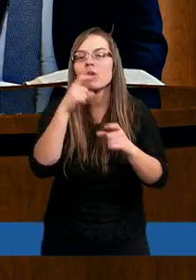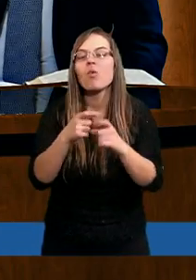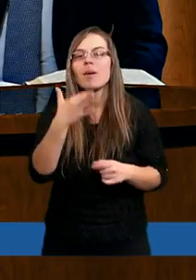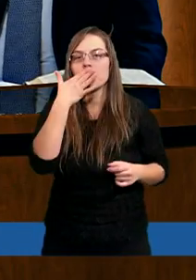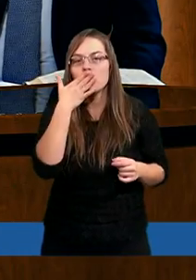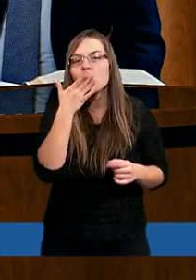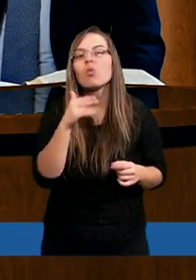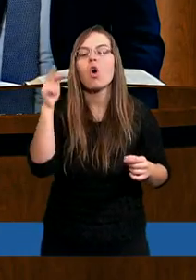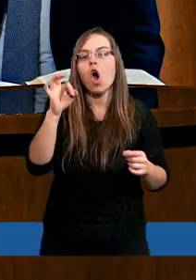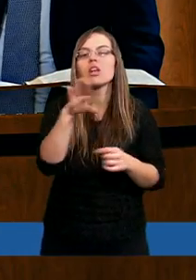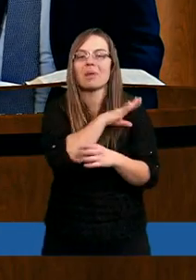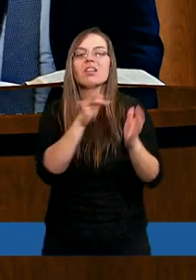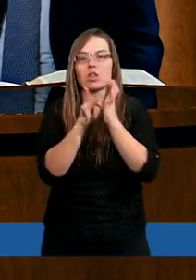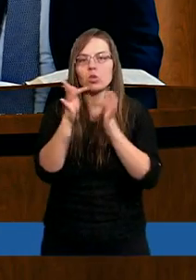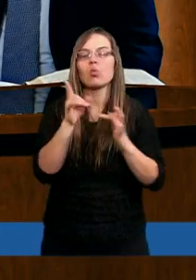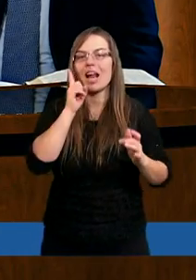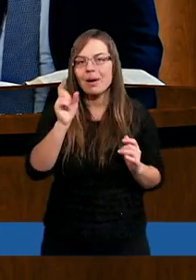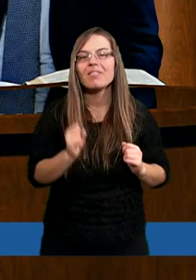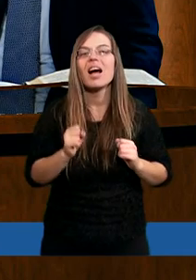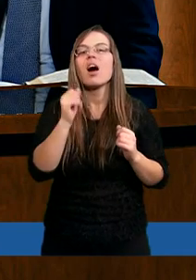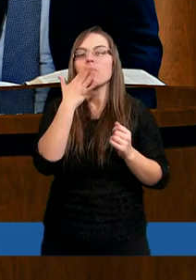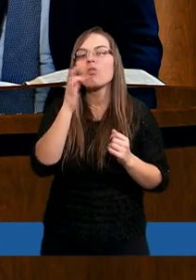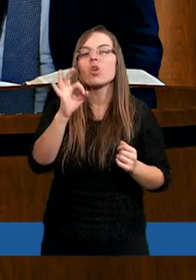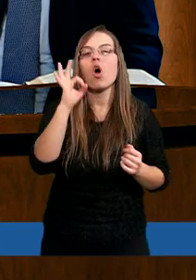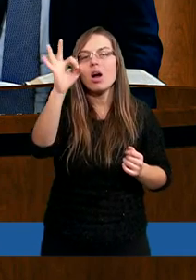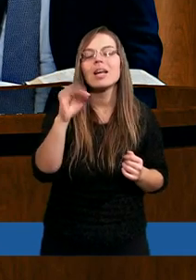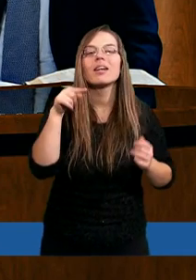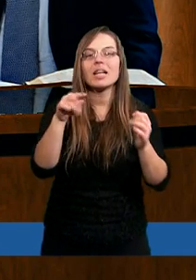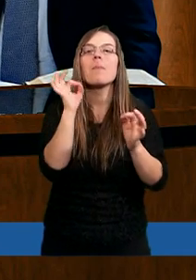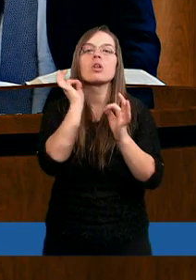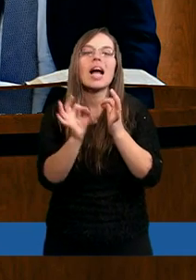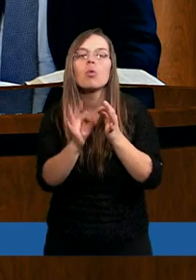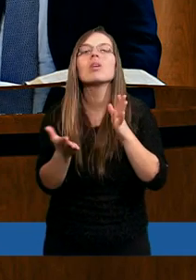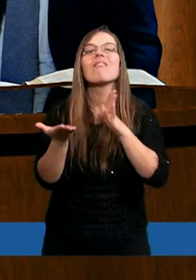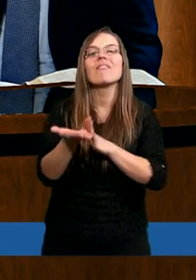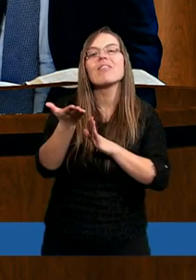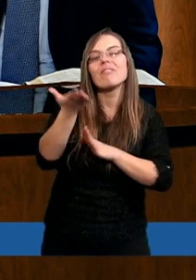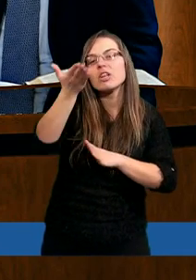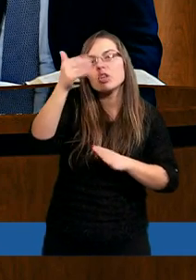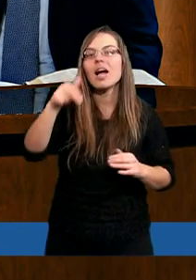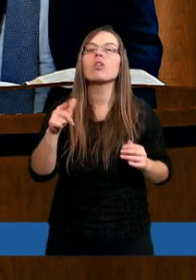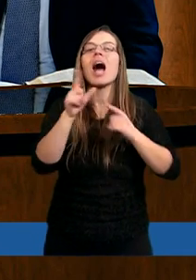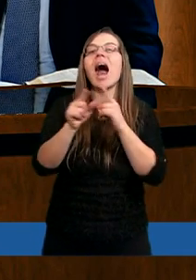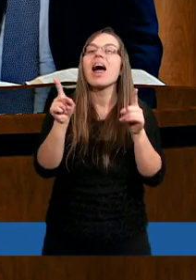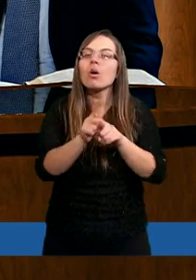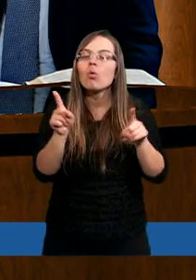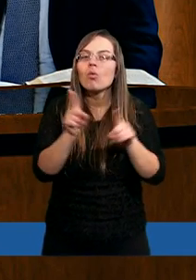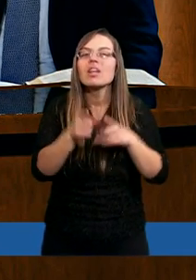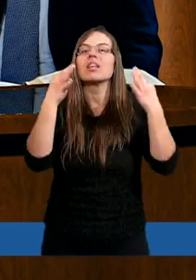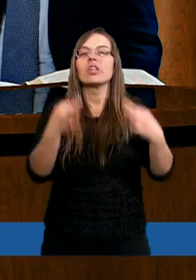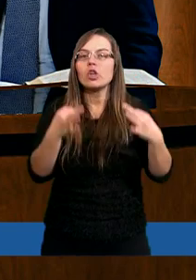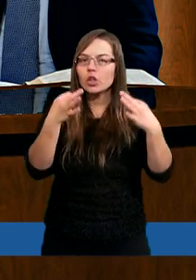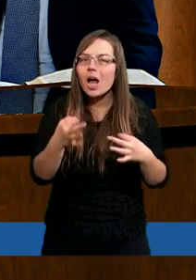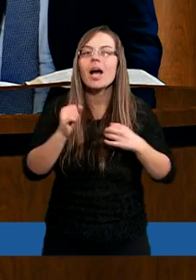Te słowa mówią o śmierci Chrystusa, prawda? Mówią o Jego tym szczególnym wywyższeniu. ale również